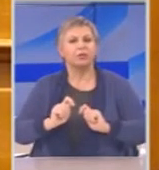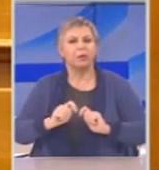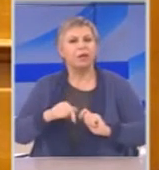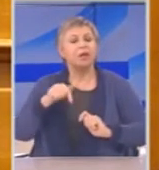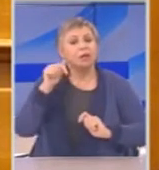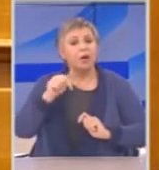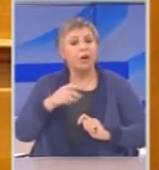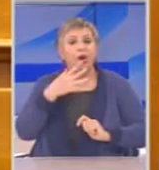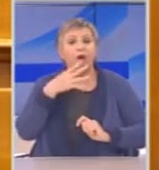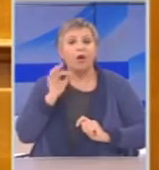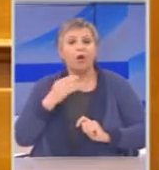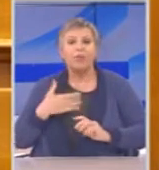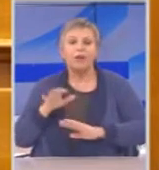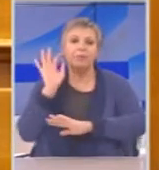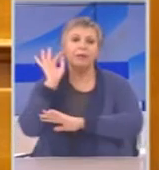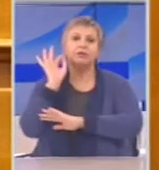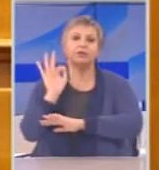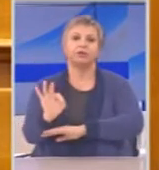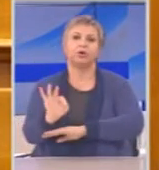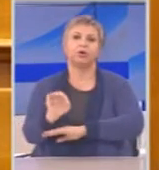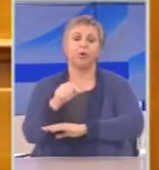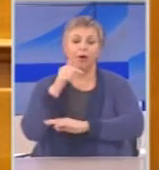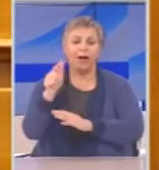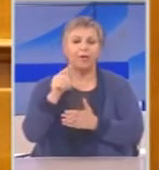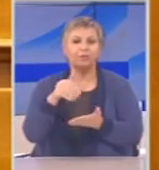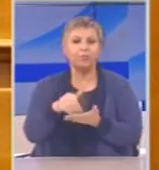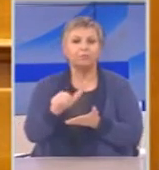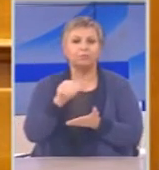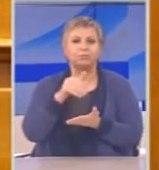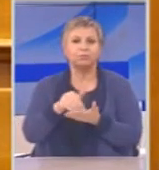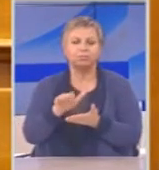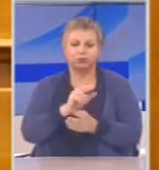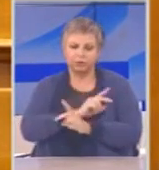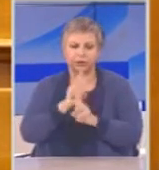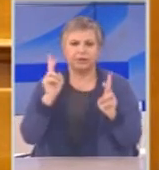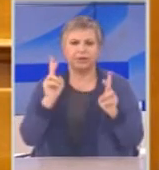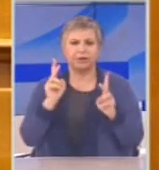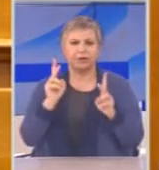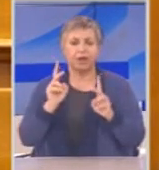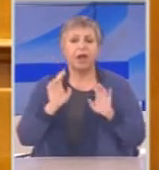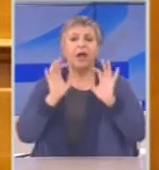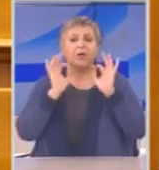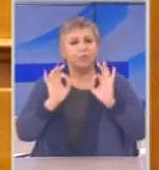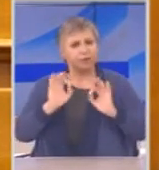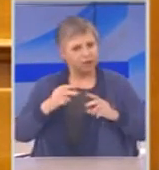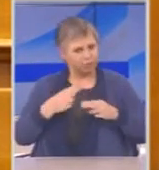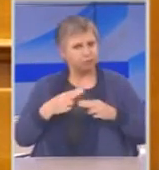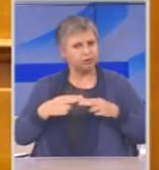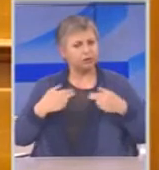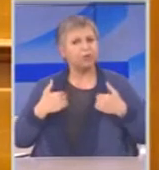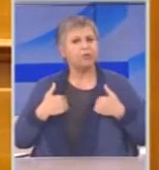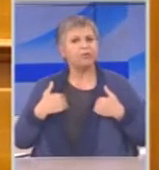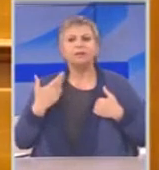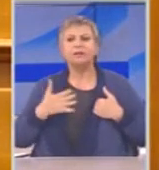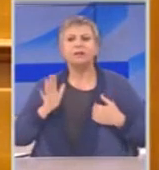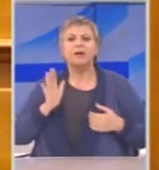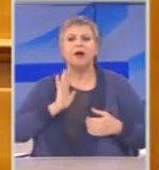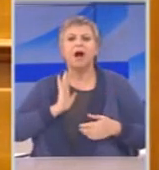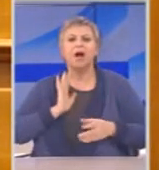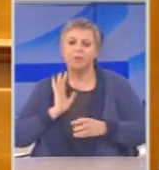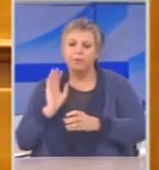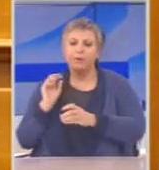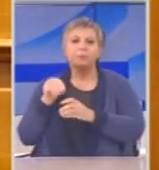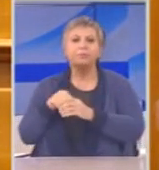εξηγείας του δημοσίου και παράλληλα δίνουμε ιδιαίτερη σημασία και στους ανθρώπους που θα στελεχώνουν και θα